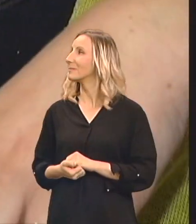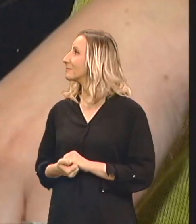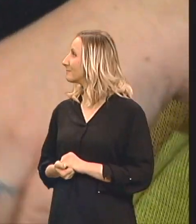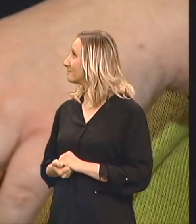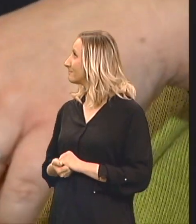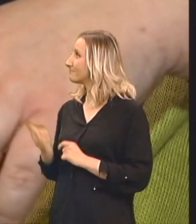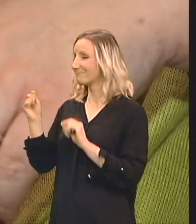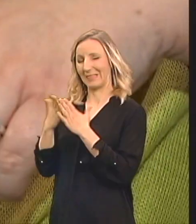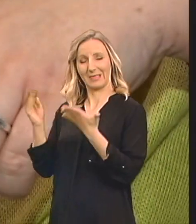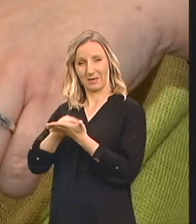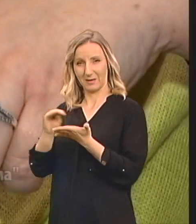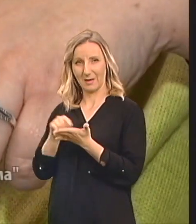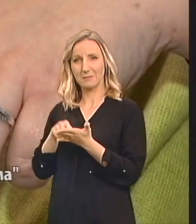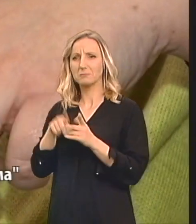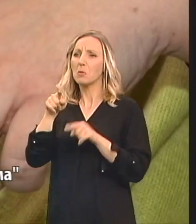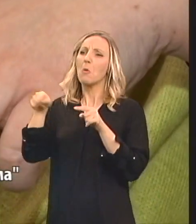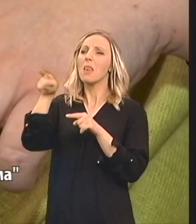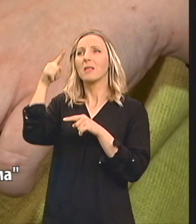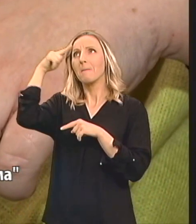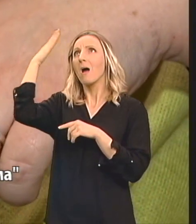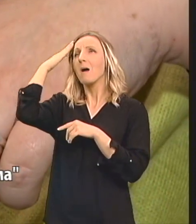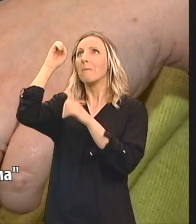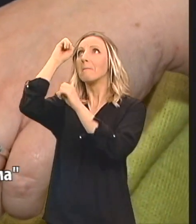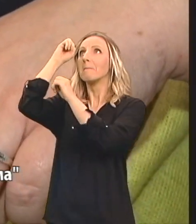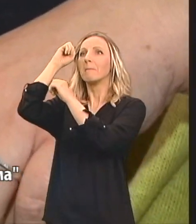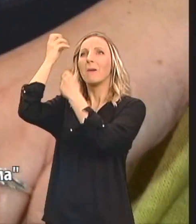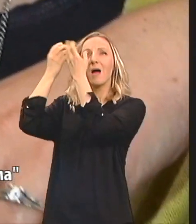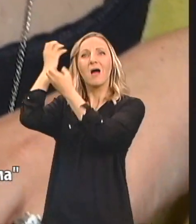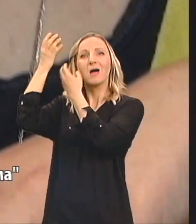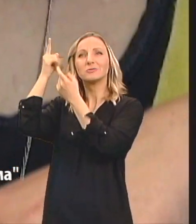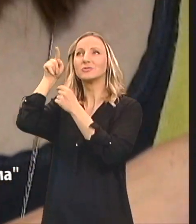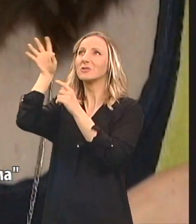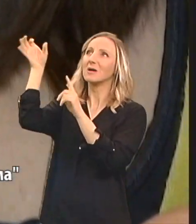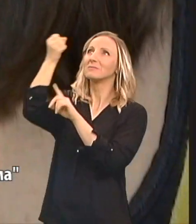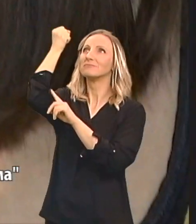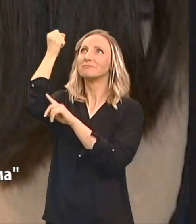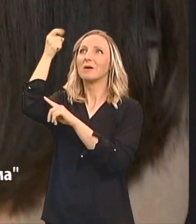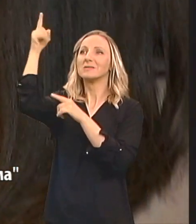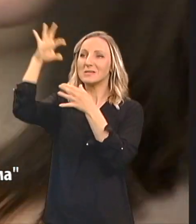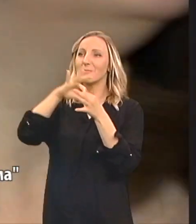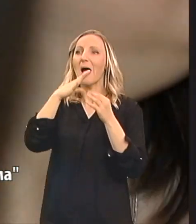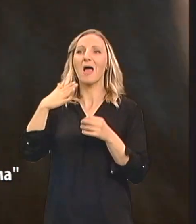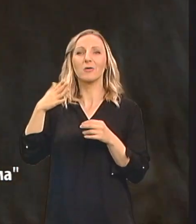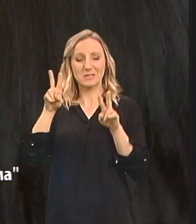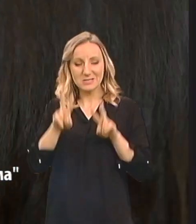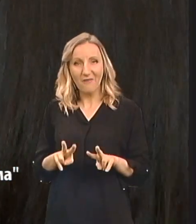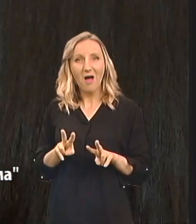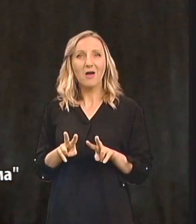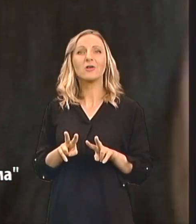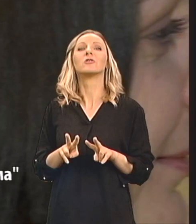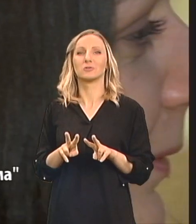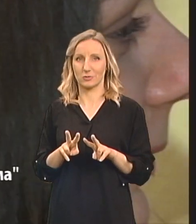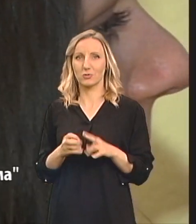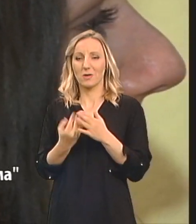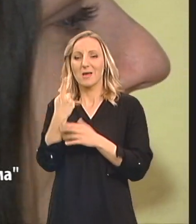Negdje u moje mašti Tamo gdje se moji snovi spajaju sa ovo malo realnosti što mi je još ostalo Nastao je jedan